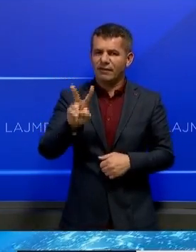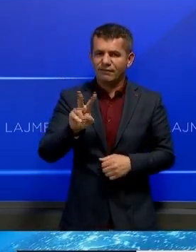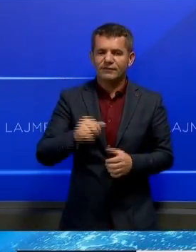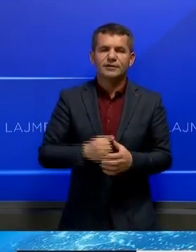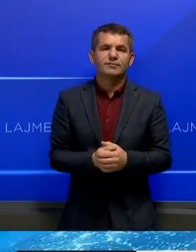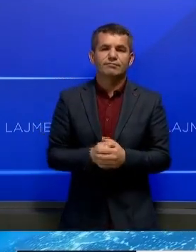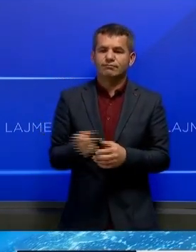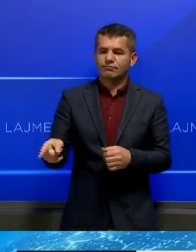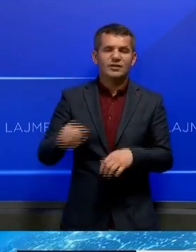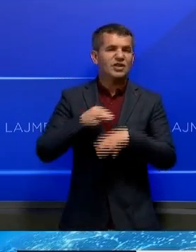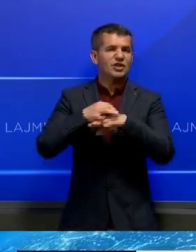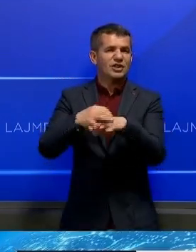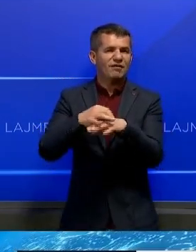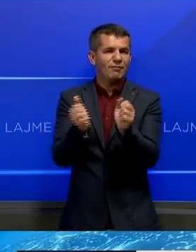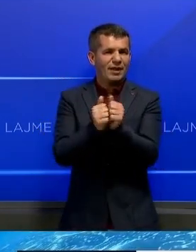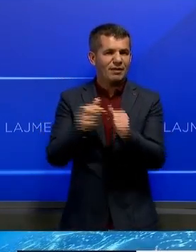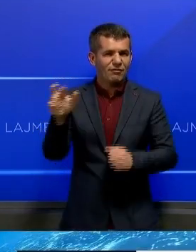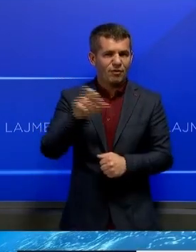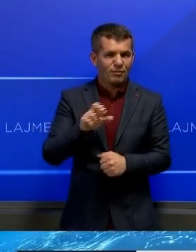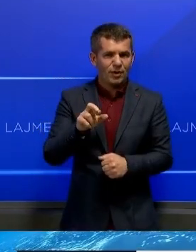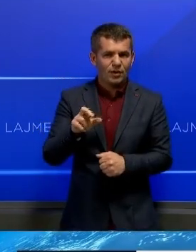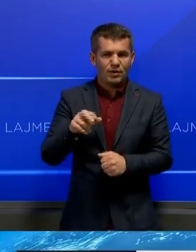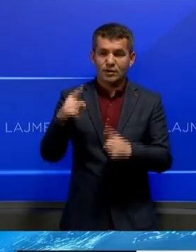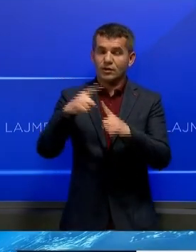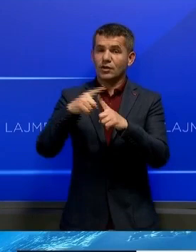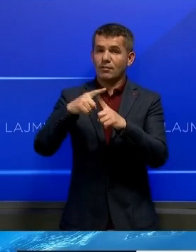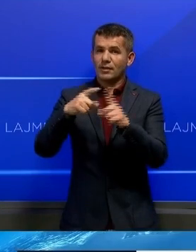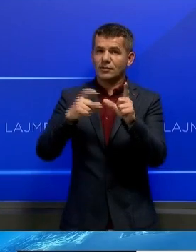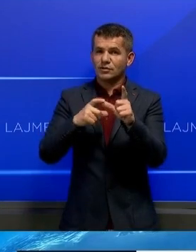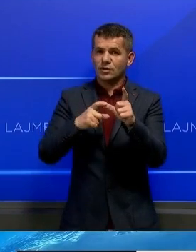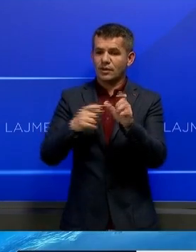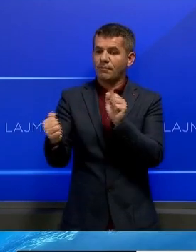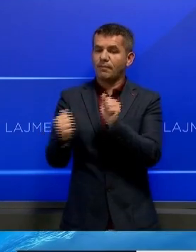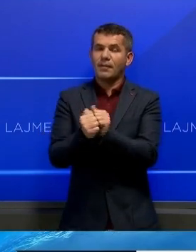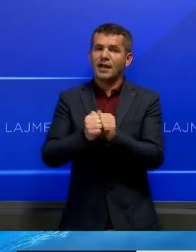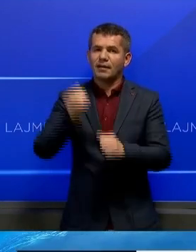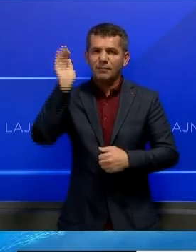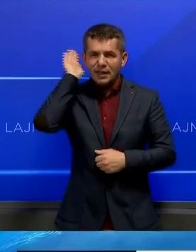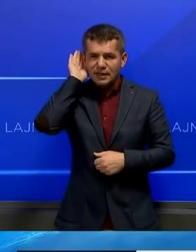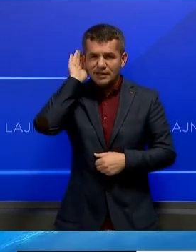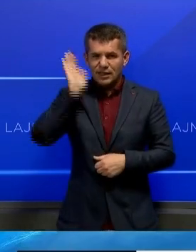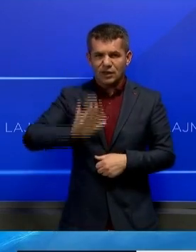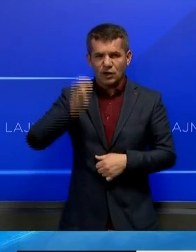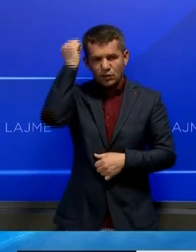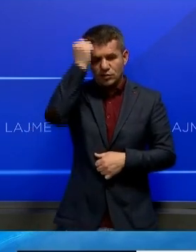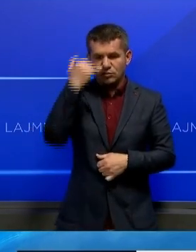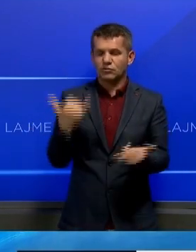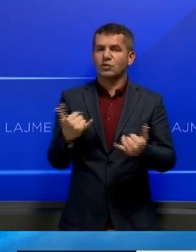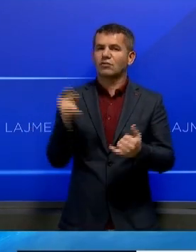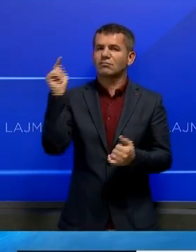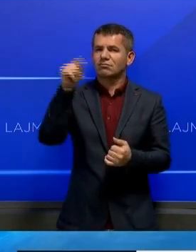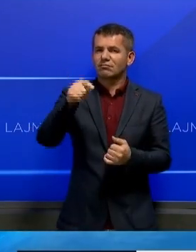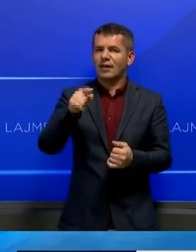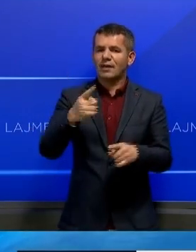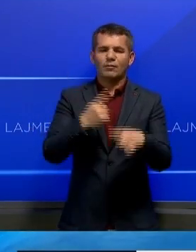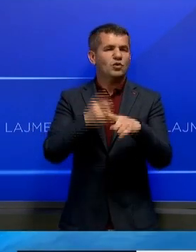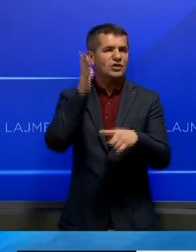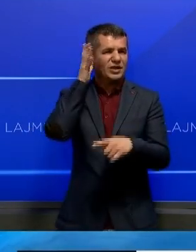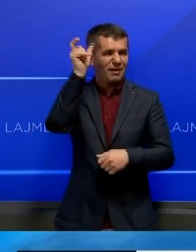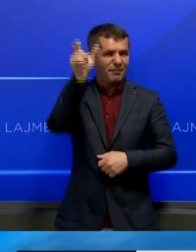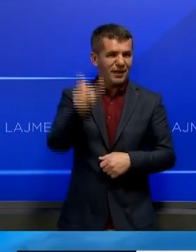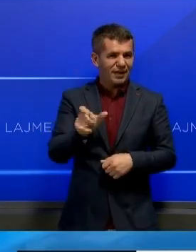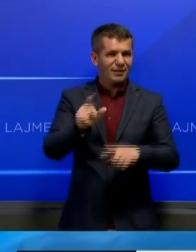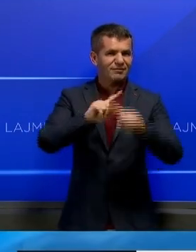E shefi bëjes në Kosovë, Tomas Synjog, me diplomate ministra Kosovar, vizituan edhe gjamine fshatit.